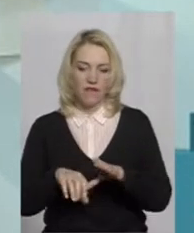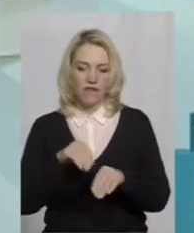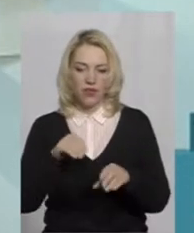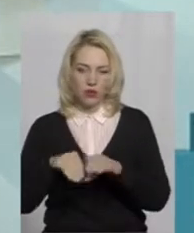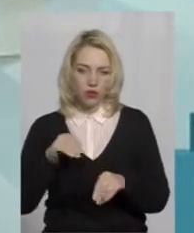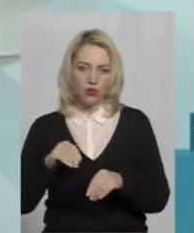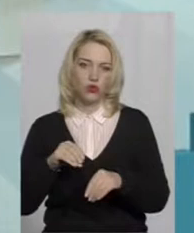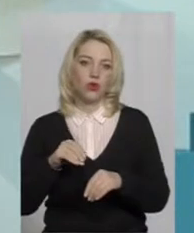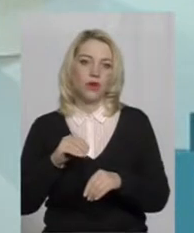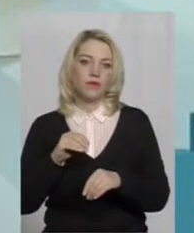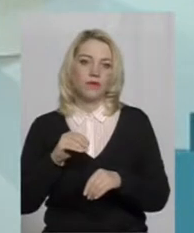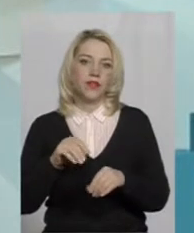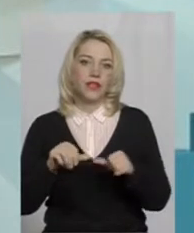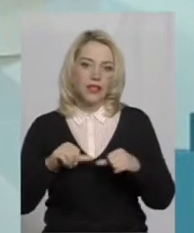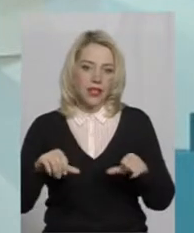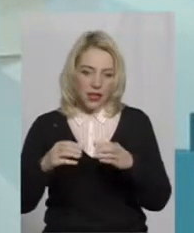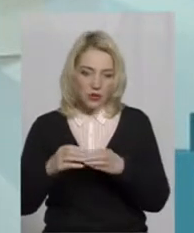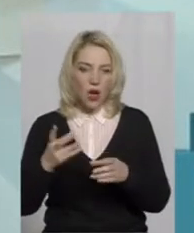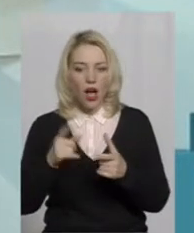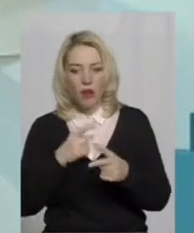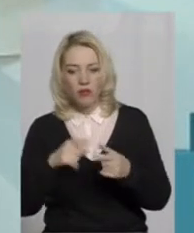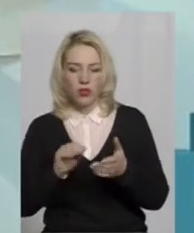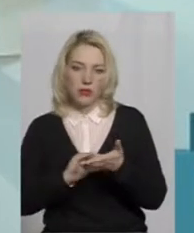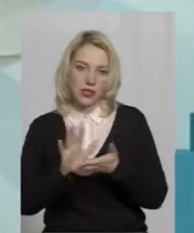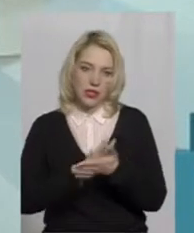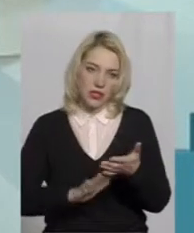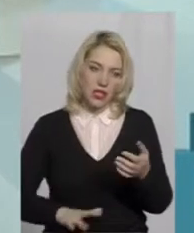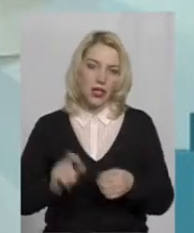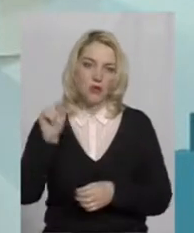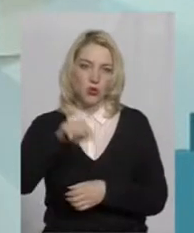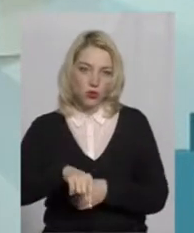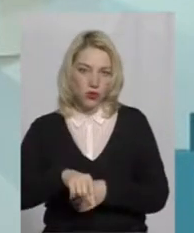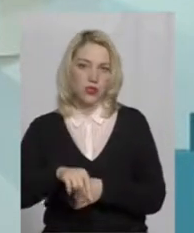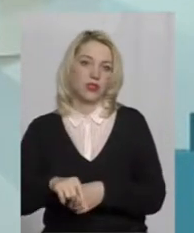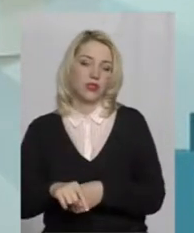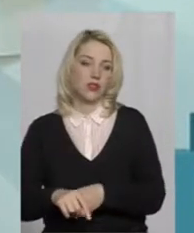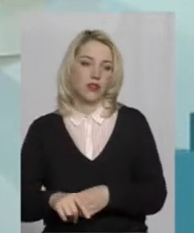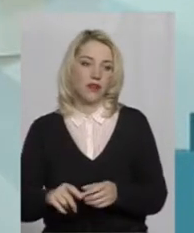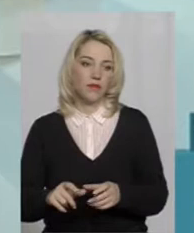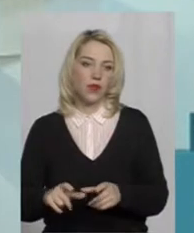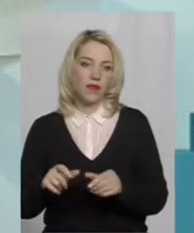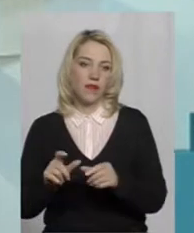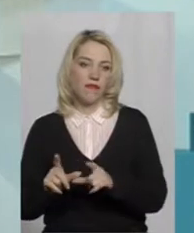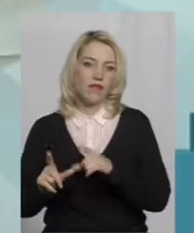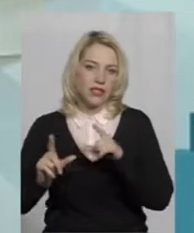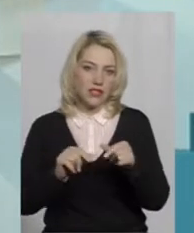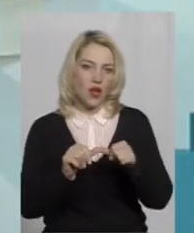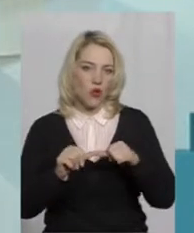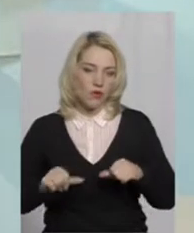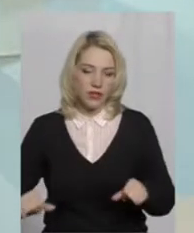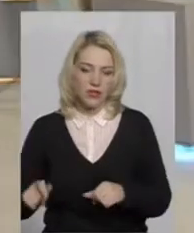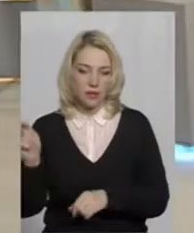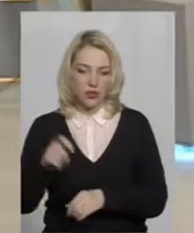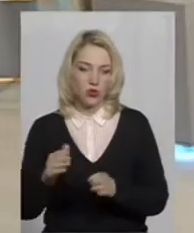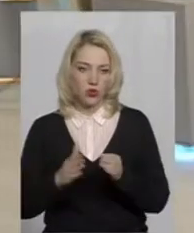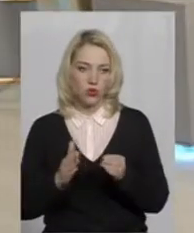вона може написати заяву і до неї тоді виїзна комісія, приїжджає додому. Але ж